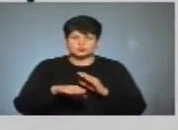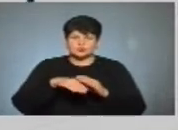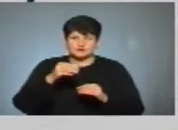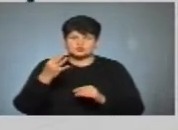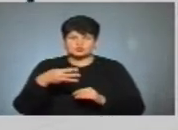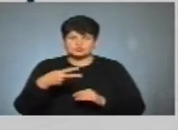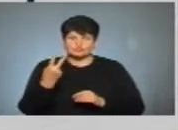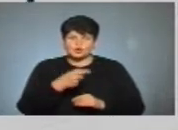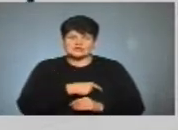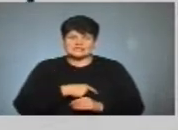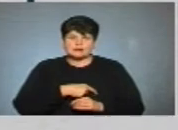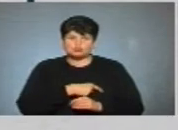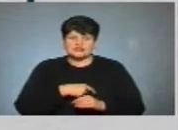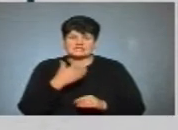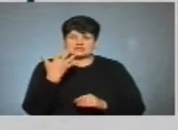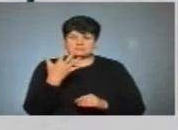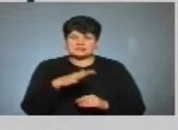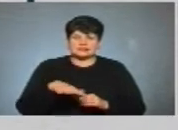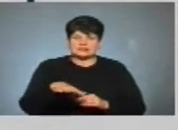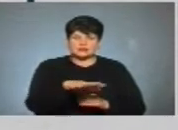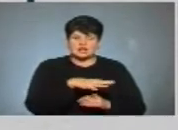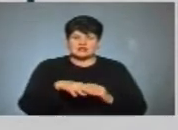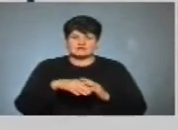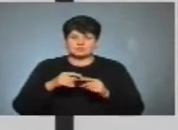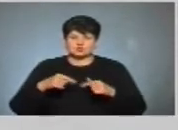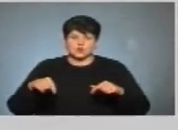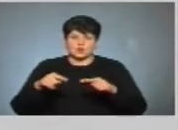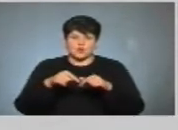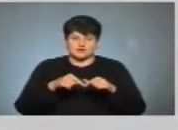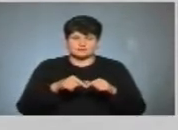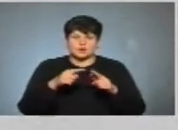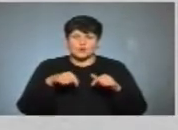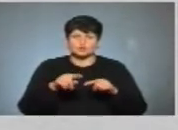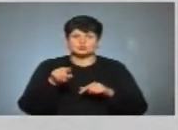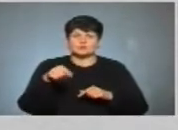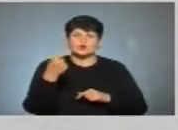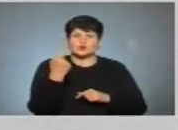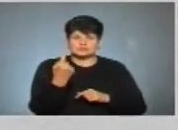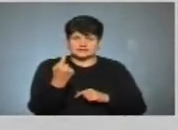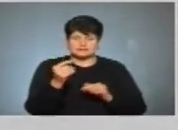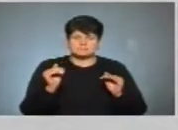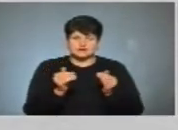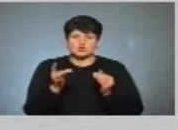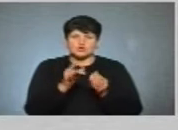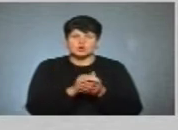депутатів на п'яти територіальних виборчих округах. Округ номер один – мікрорайон «Дружба і приєднання